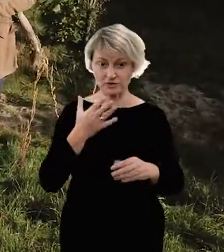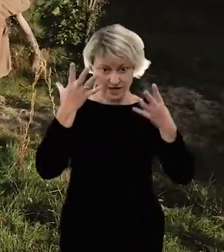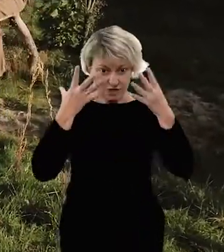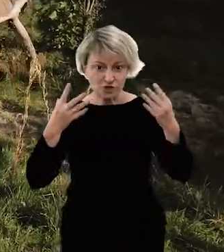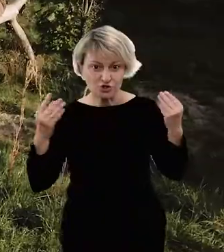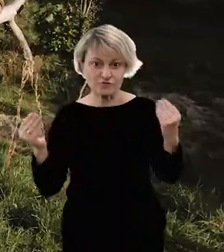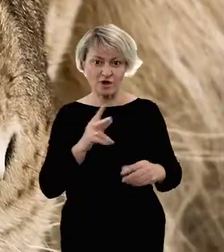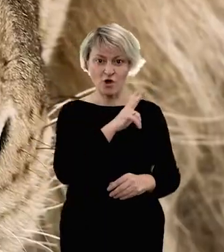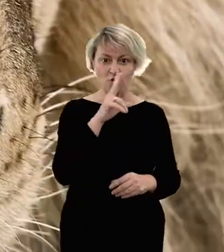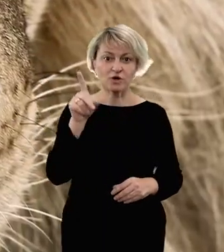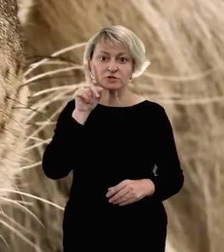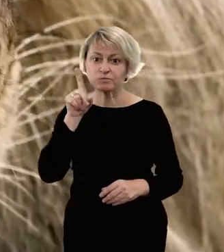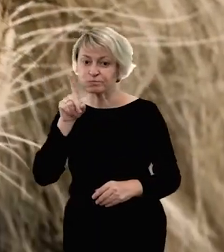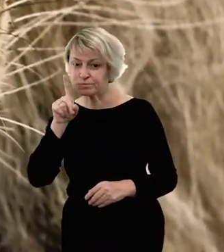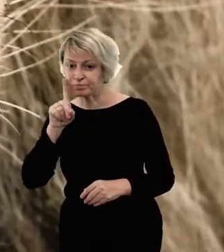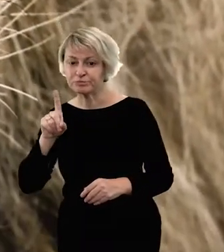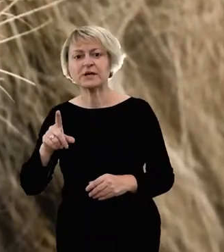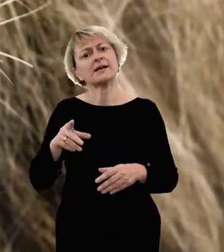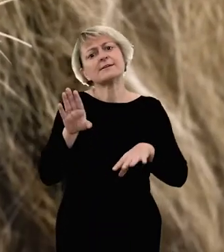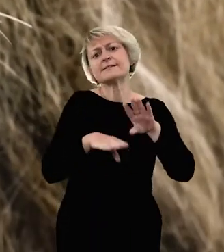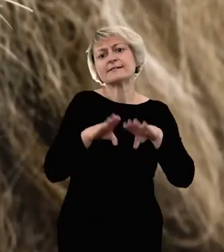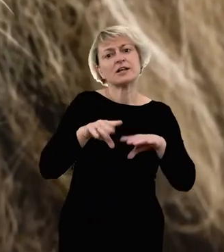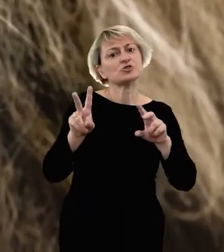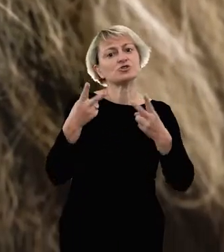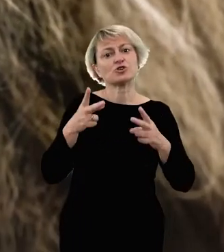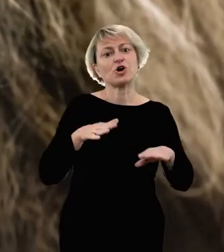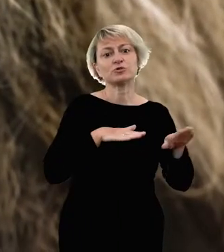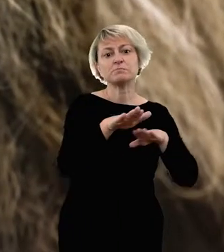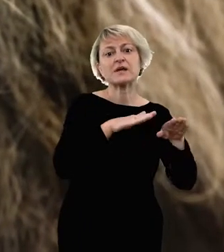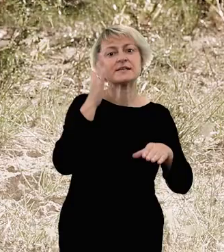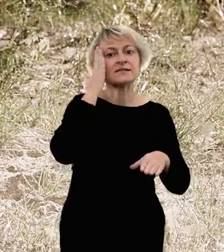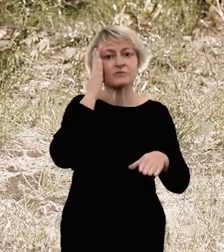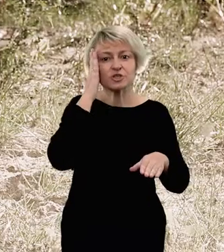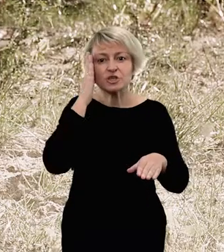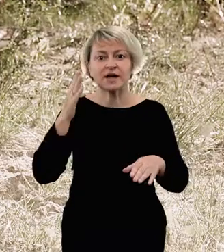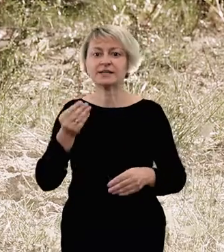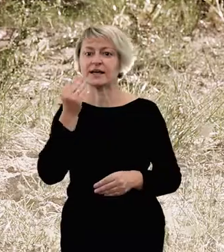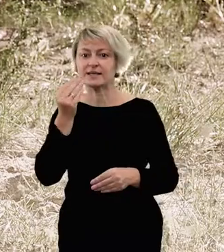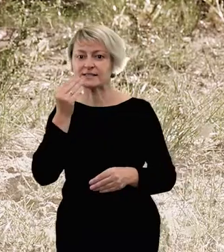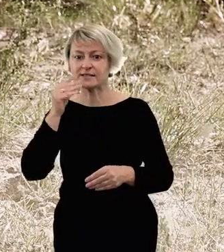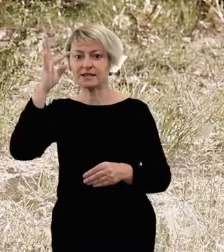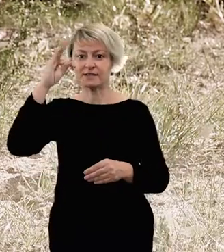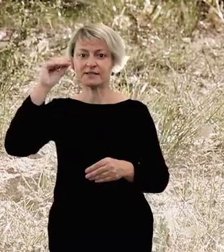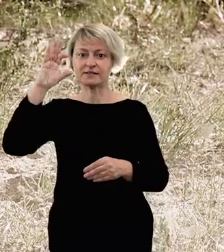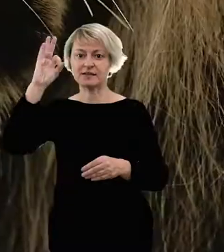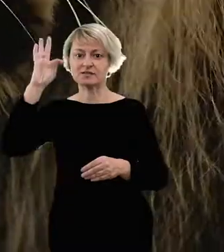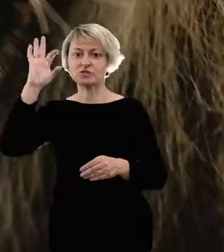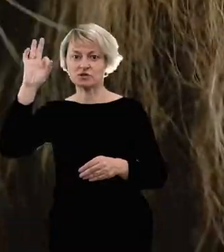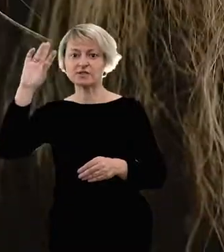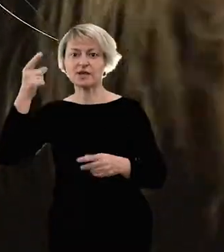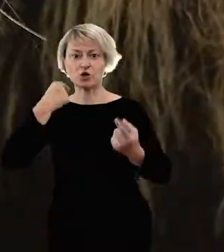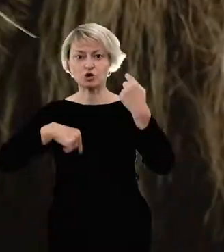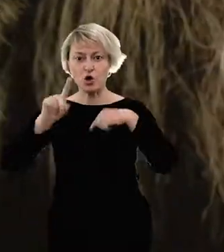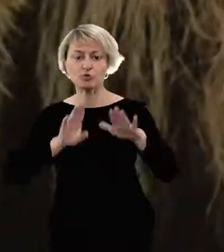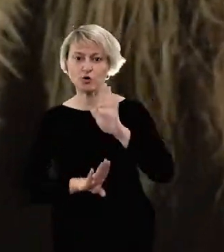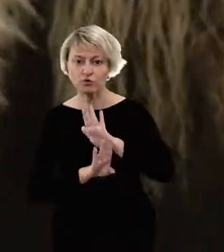z samców, zależy m.in. od terenu, na którym występują, diety oraz poziomu testosteronu. Im wyższy poziom